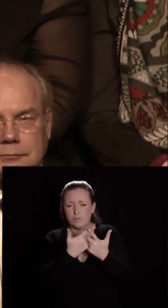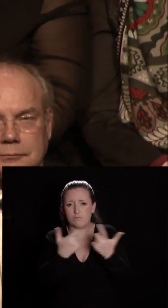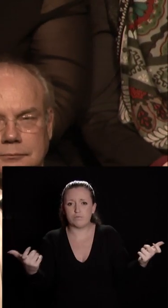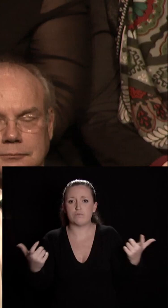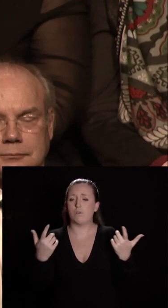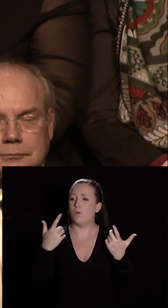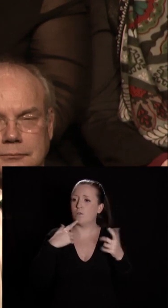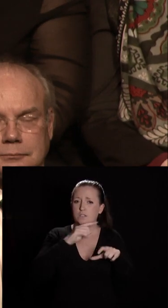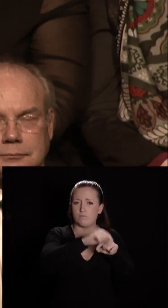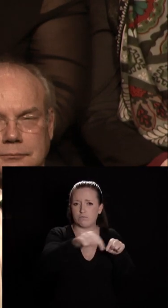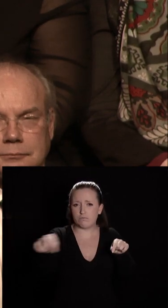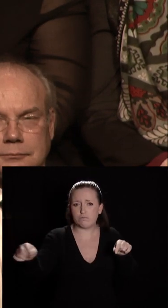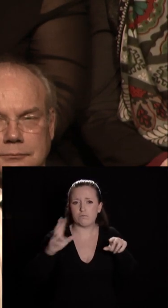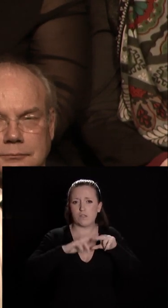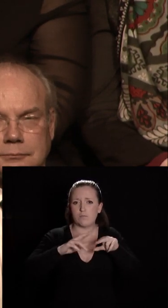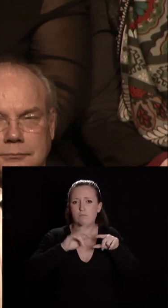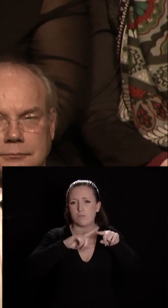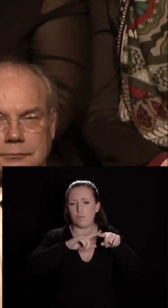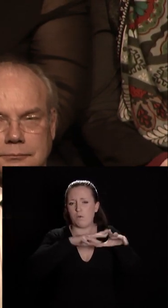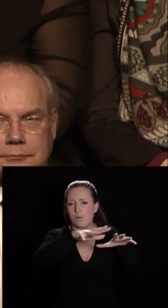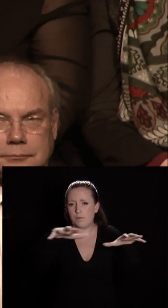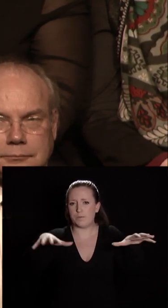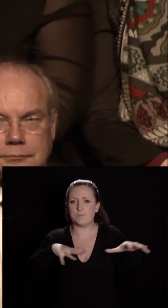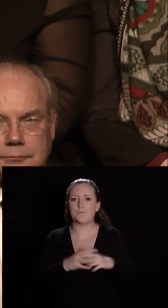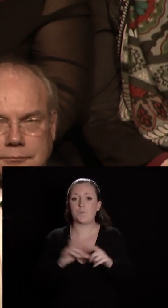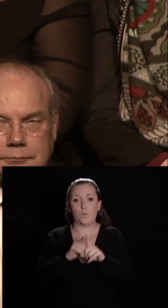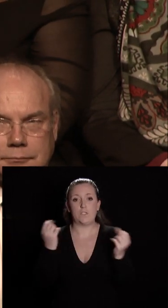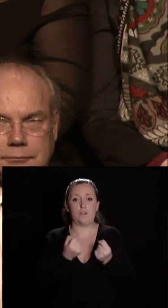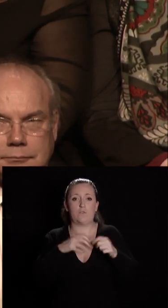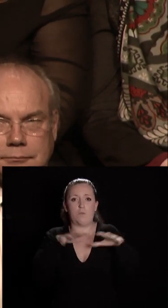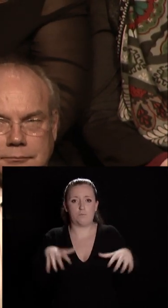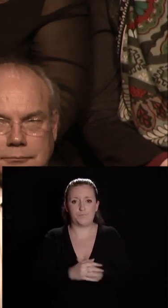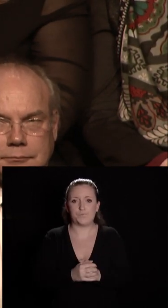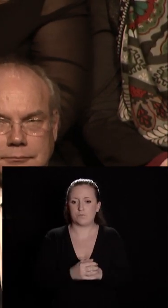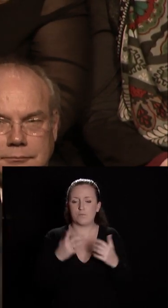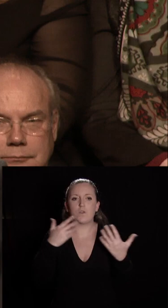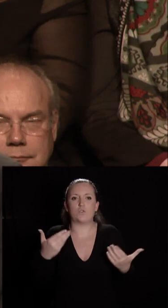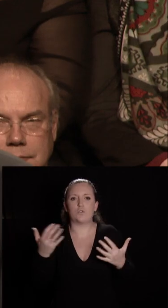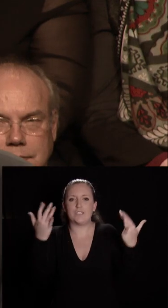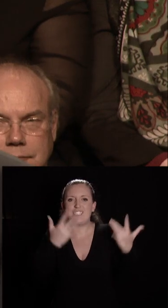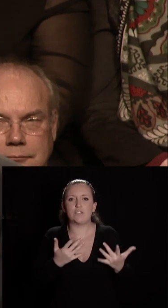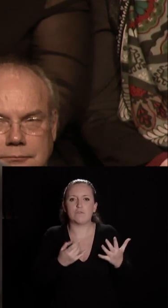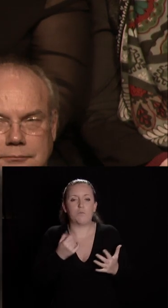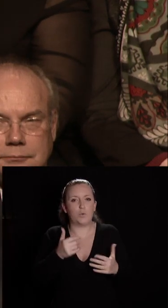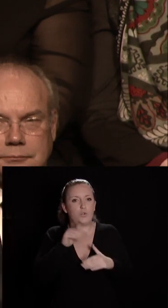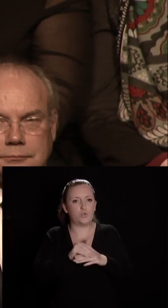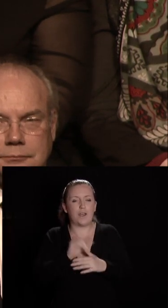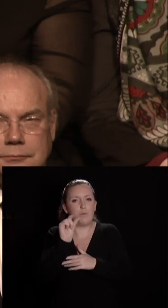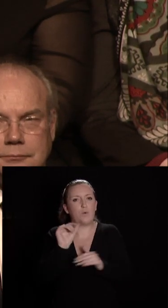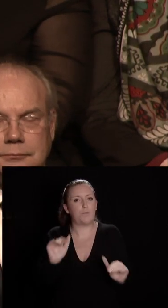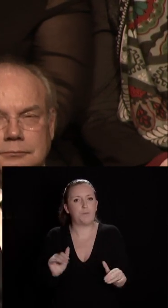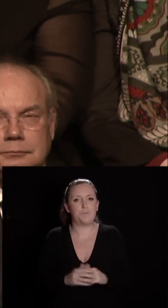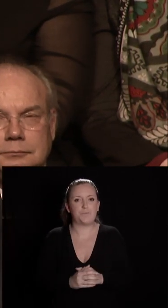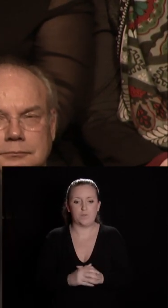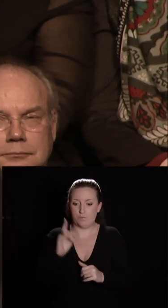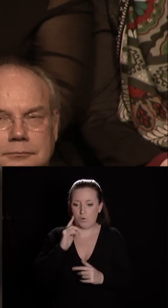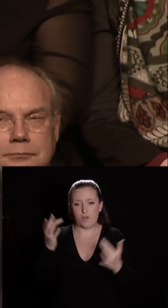équipements de ses investissements et pour ses nombreuses actions pas beaucoup de chiffres ce soir vous l'avez remarqué quelques-uns quand même parce